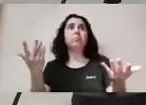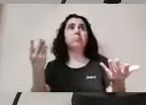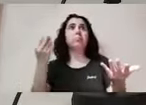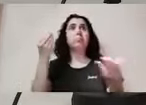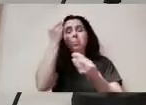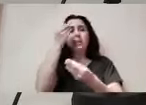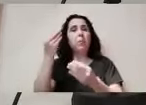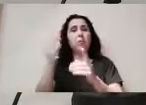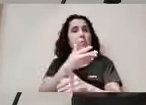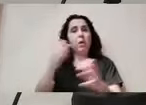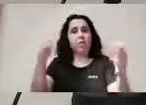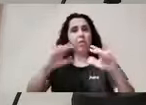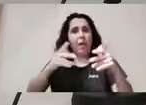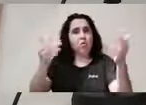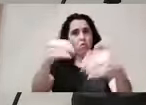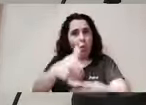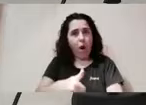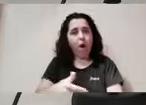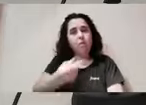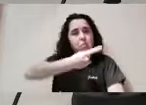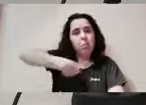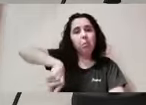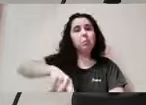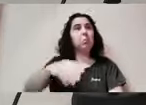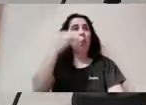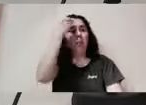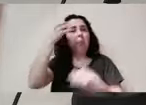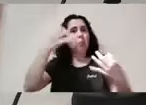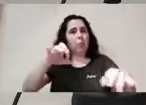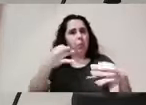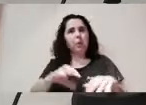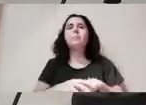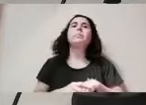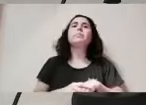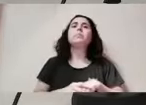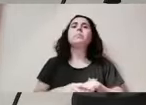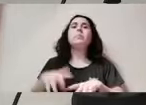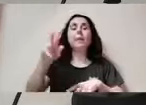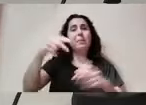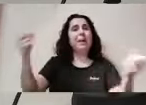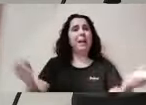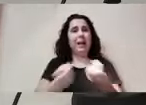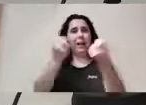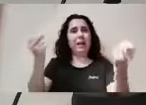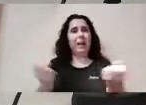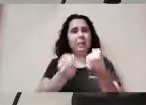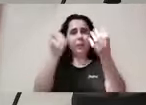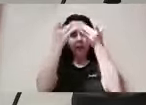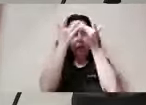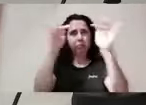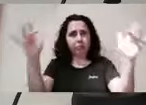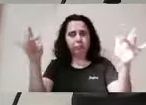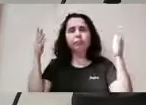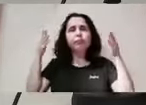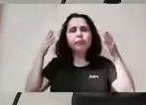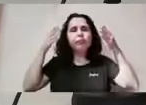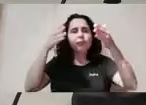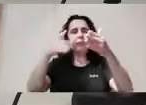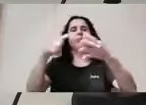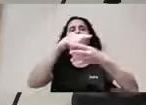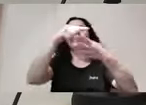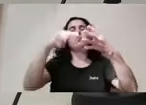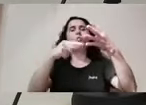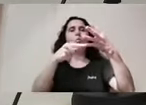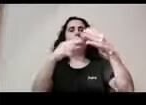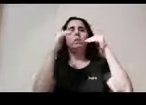nosaltres. La campanya es centra en